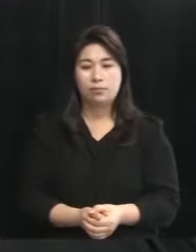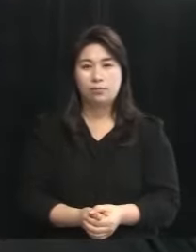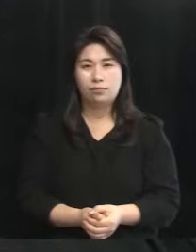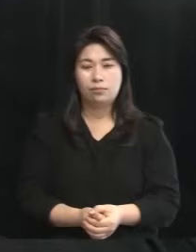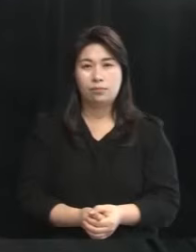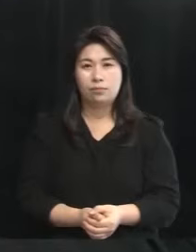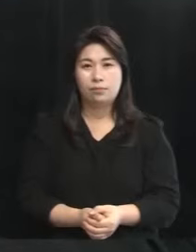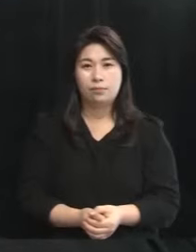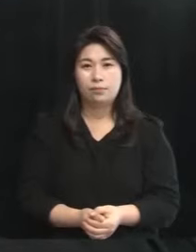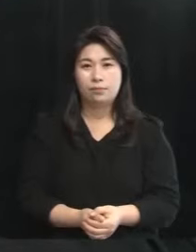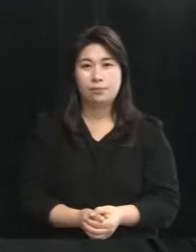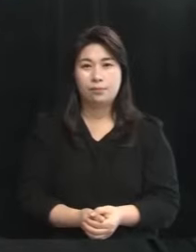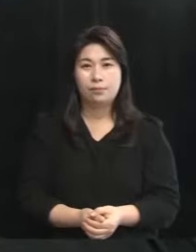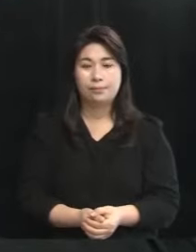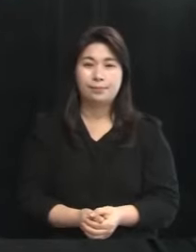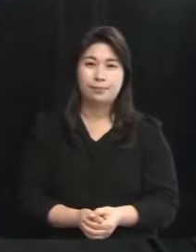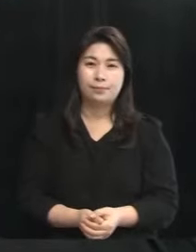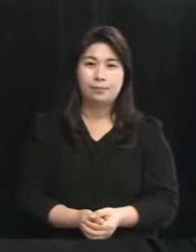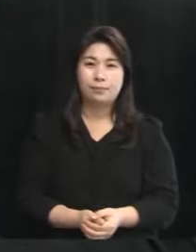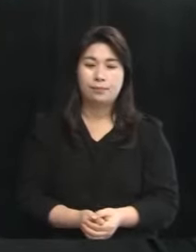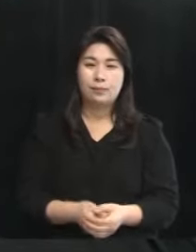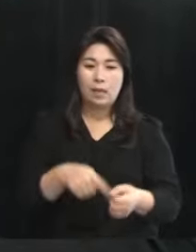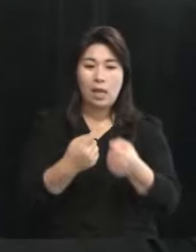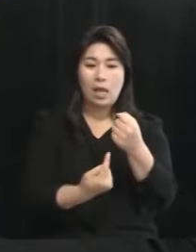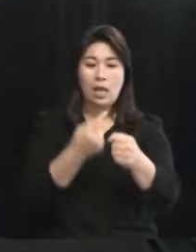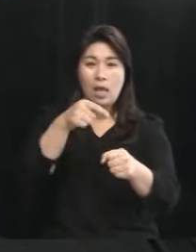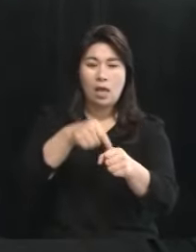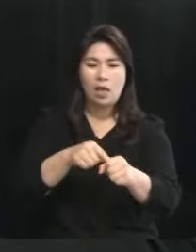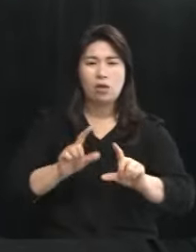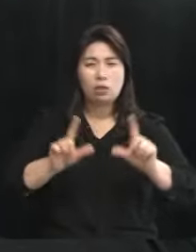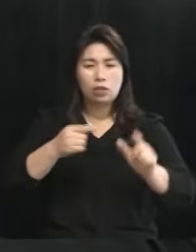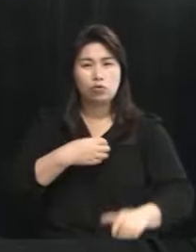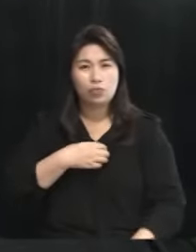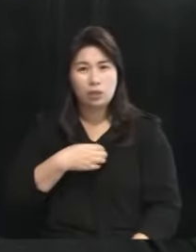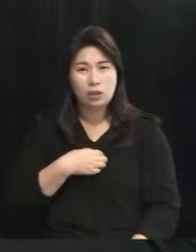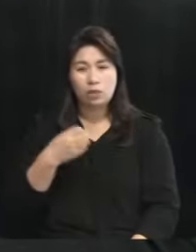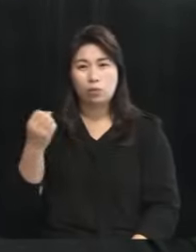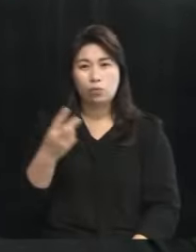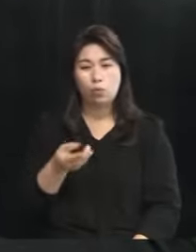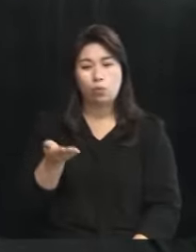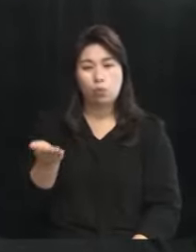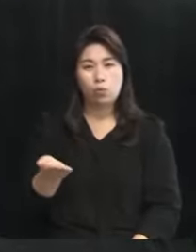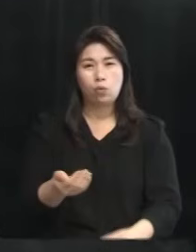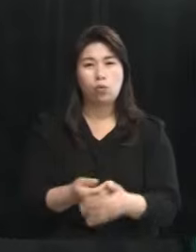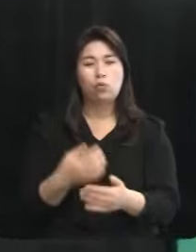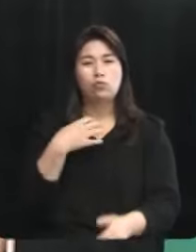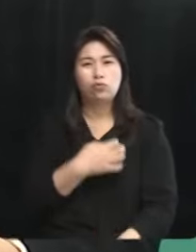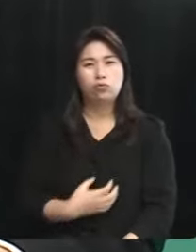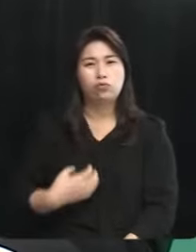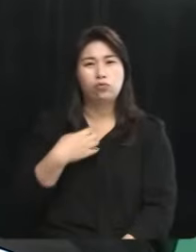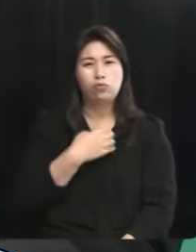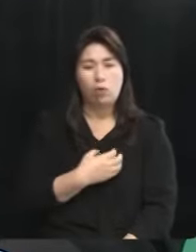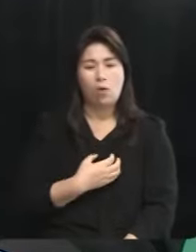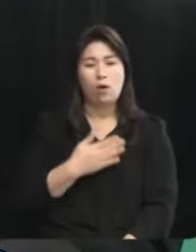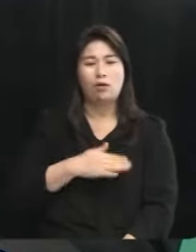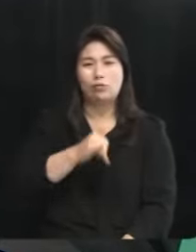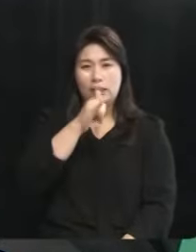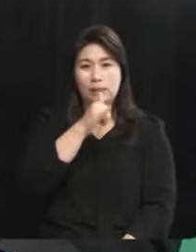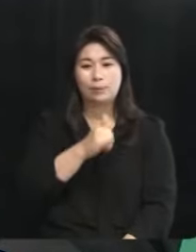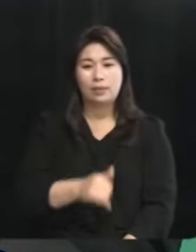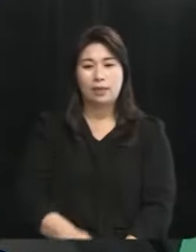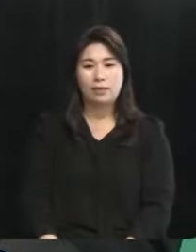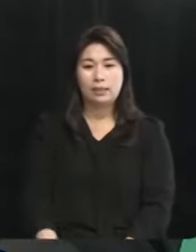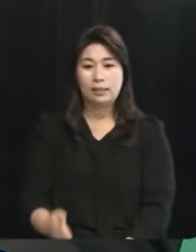좋겠고요 탈핵 또 기후위기 우리 강순아 후보께서 우려하시는 부분 상당히 알고 있습니다 저는